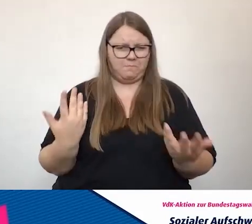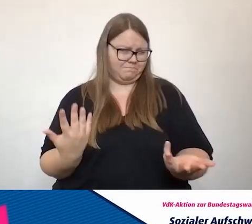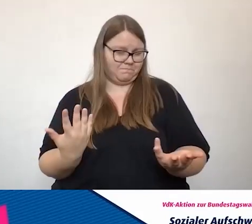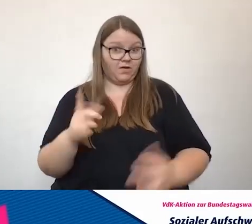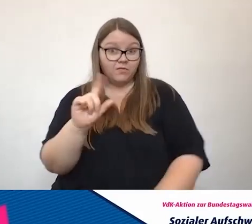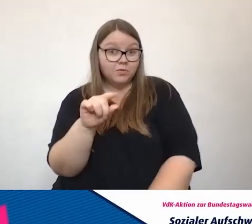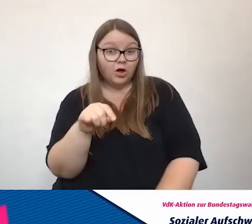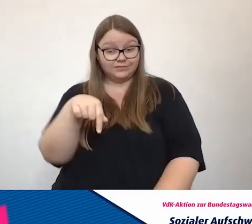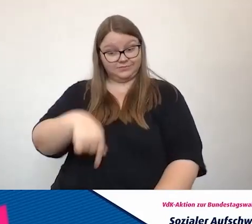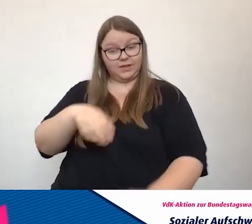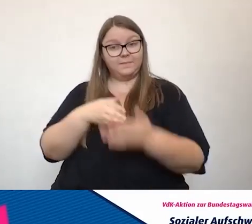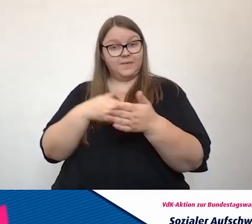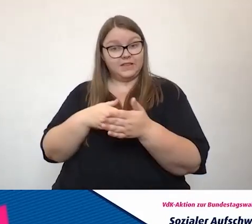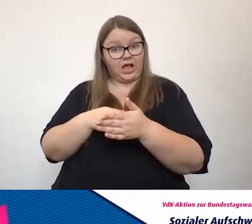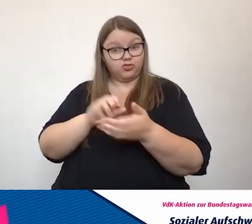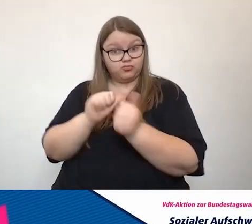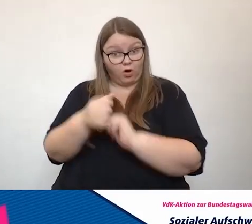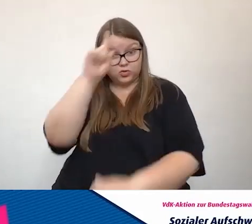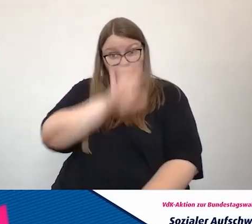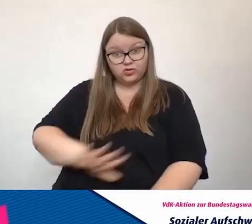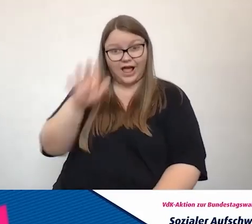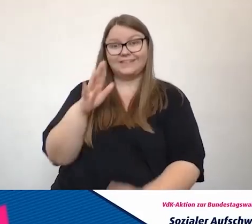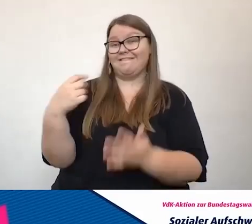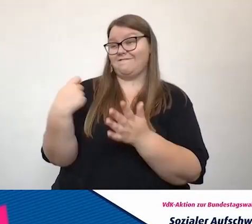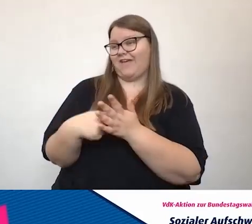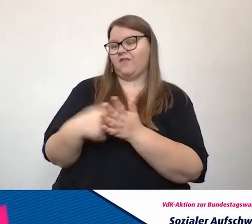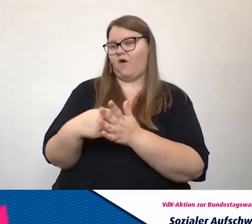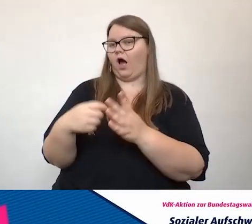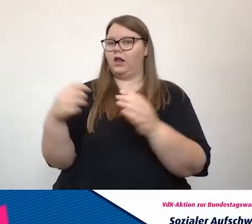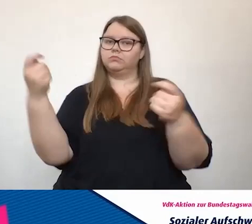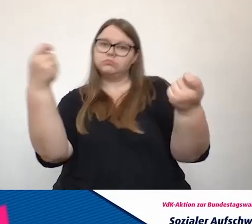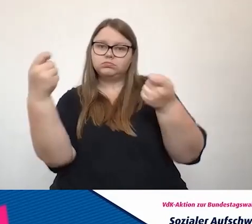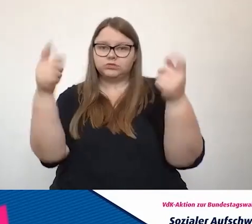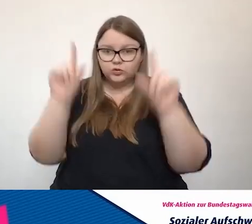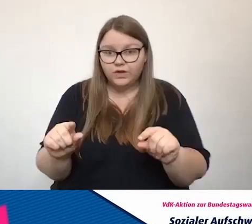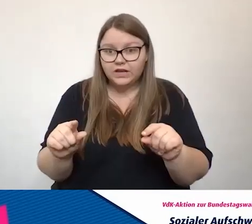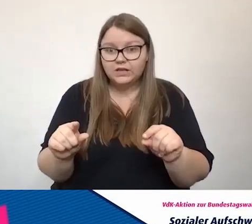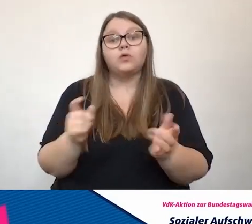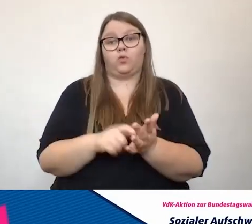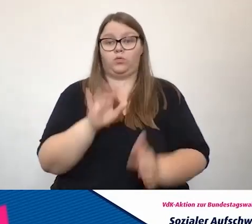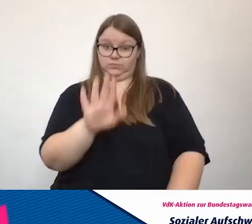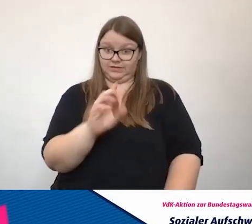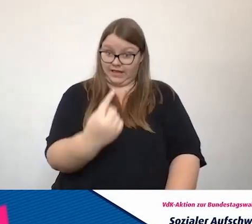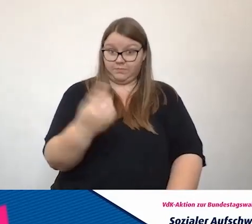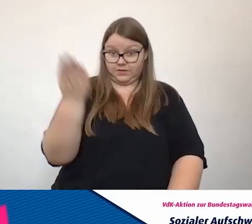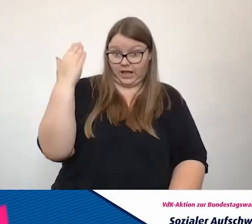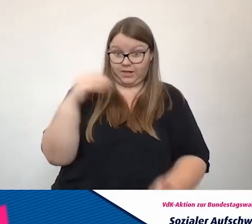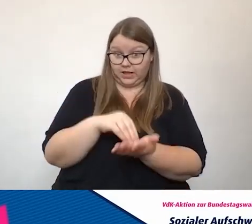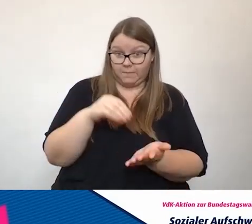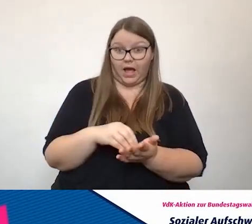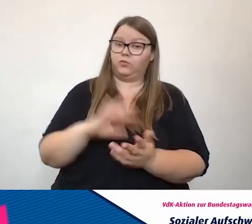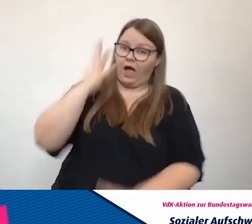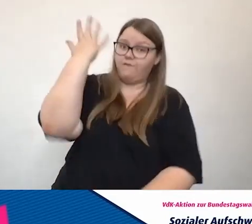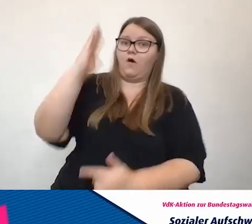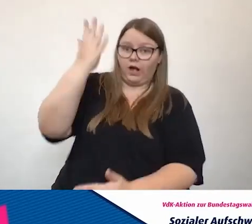der Behindertensport in Deutschland nicht genug wertgeschätzt wird? Weil zu deiner Zeit war es, glaube ich, wesentlich erfolgreich. Kannst du da vielleicht einfach so